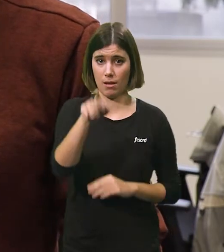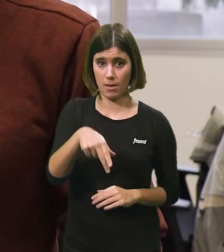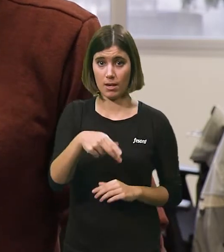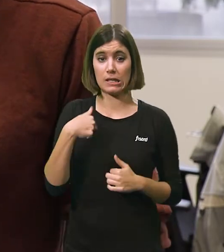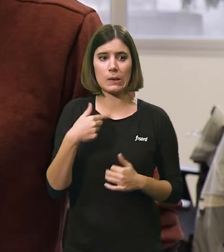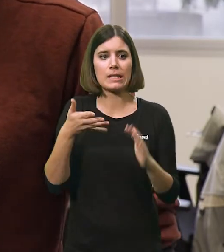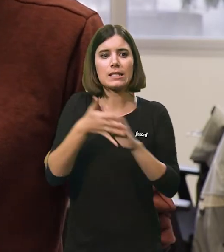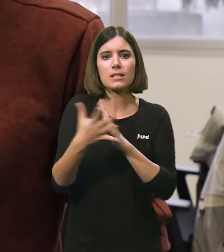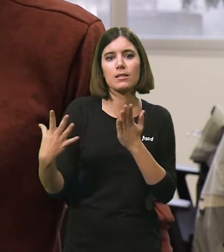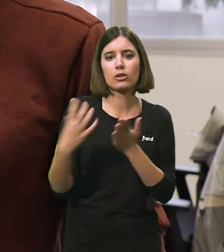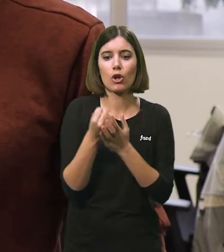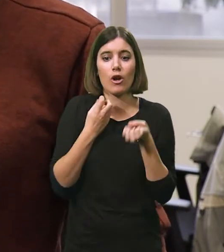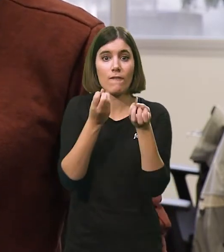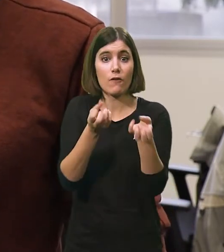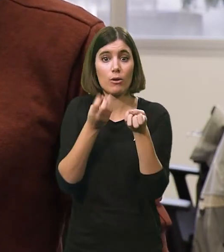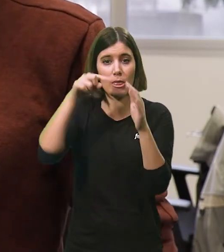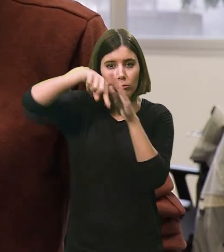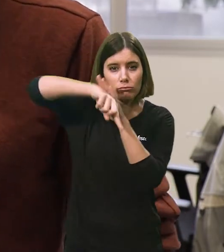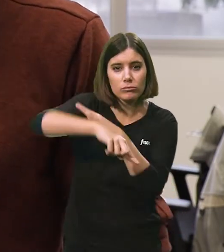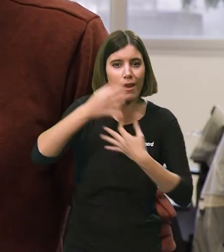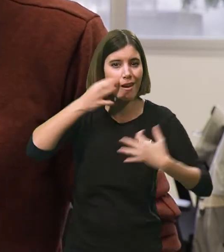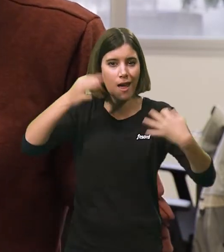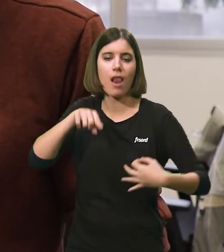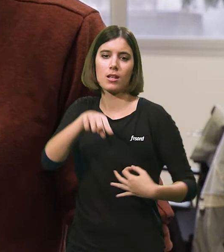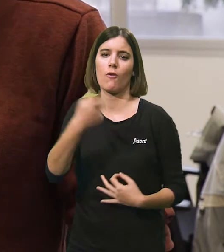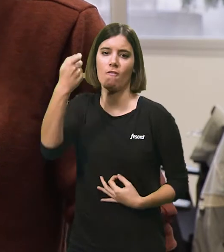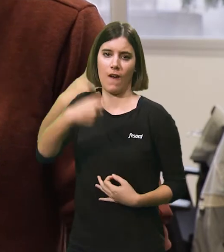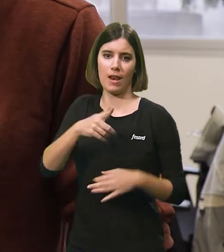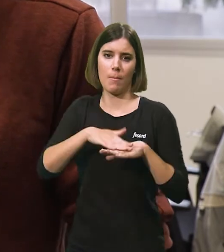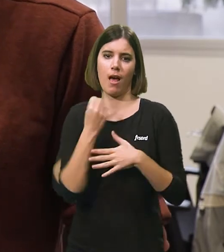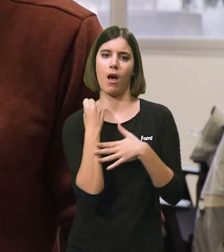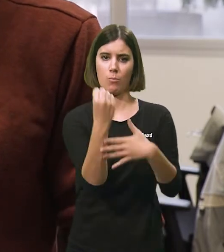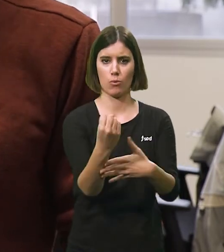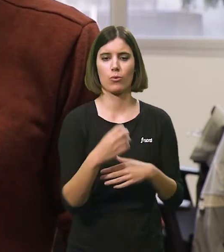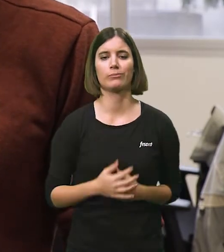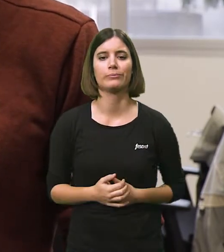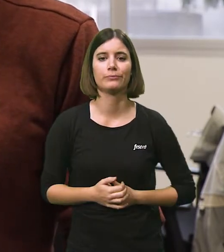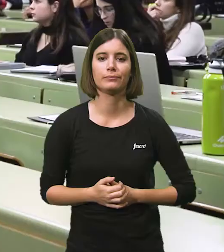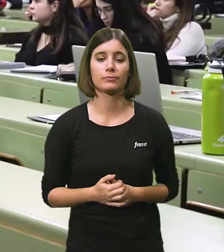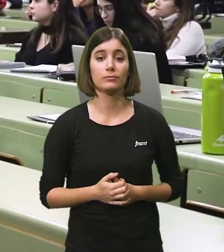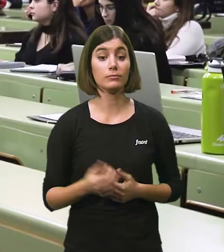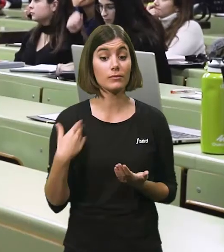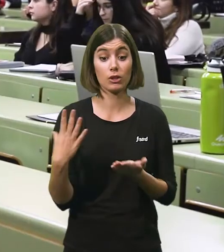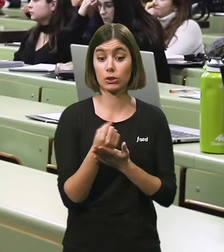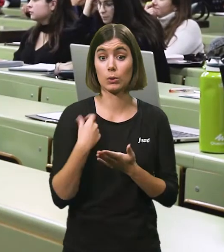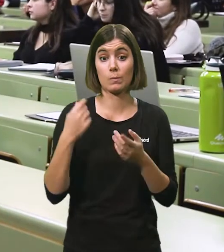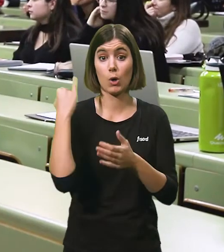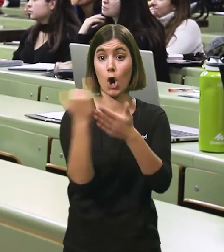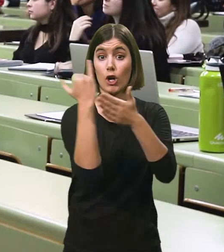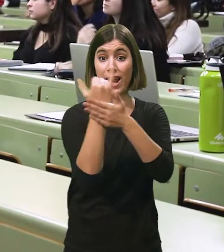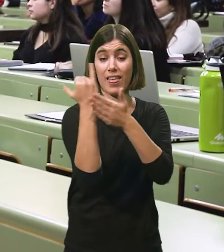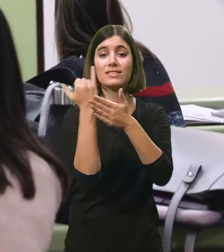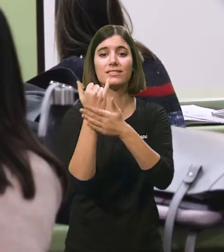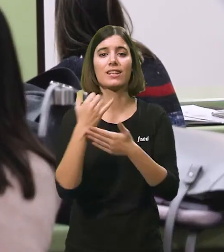actuals. En aquest sentit, tota la informació que pugui haver, profunda i verdadera, crec que podria ajudar a resoldre el problema. Tot i que les